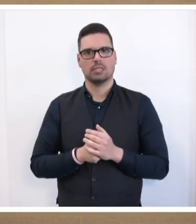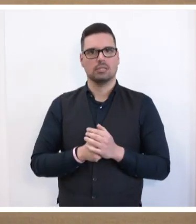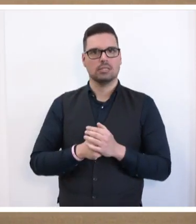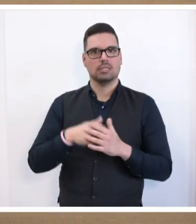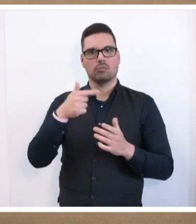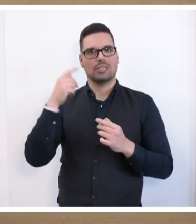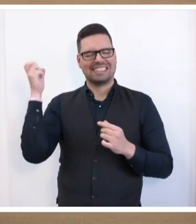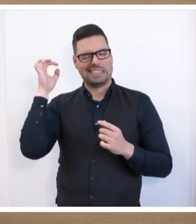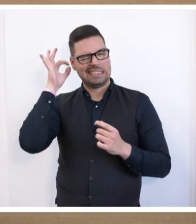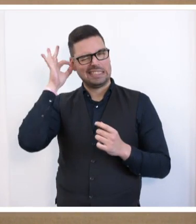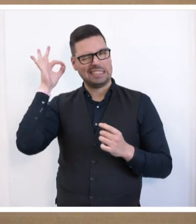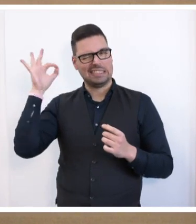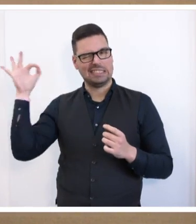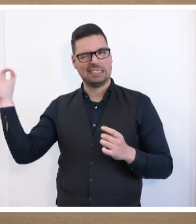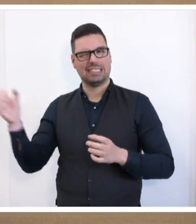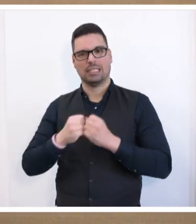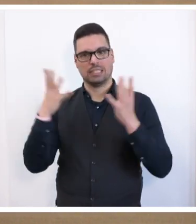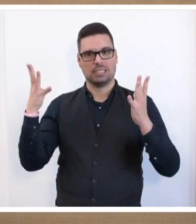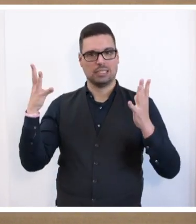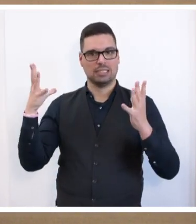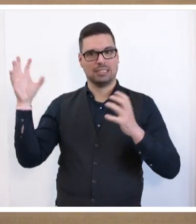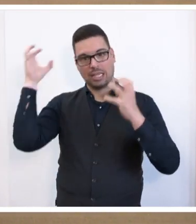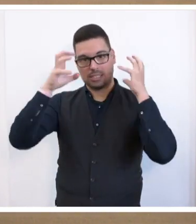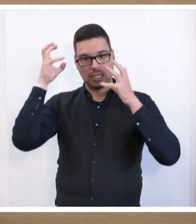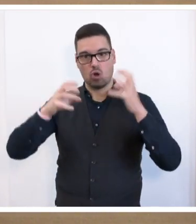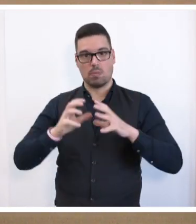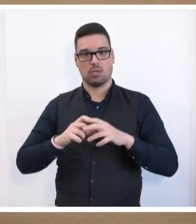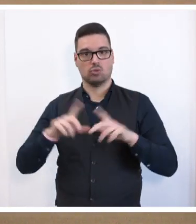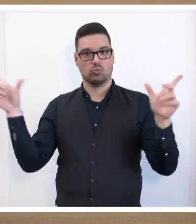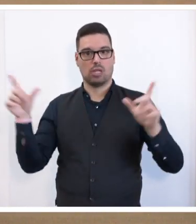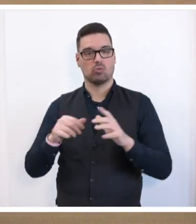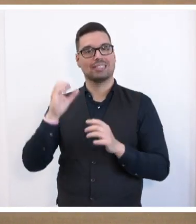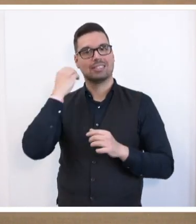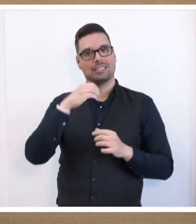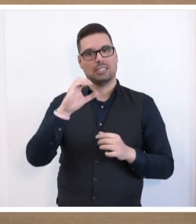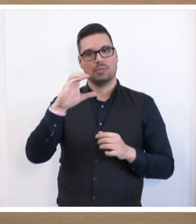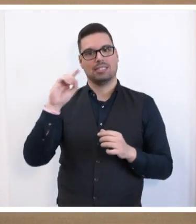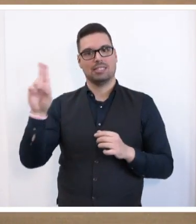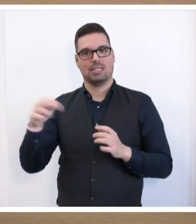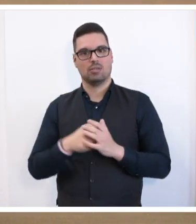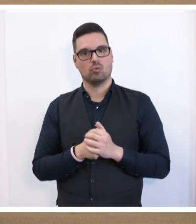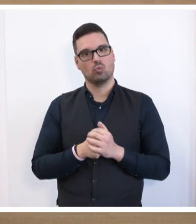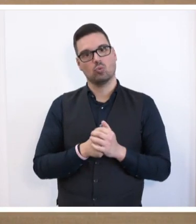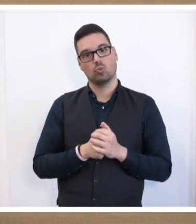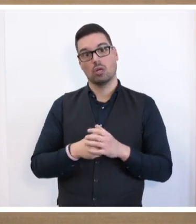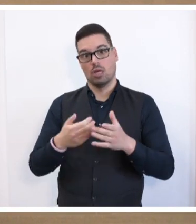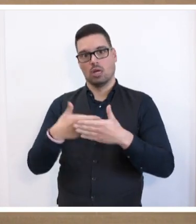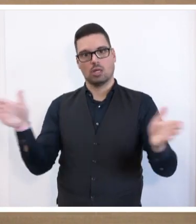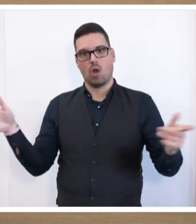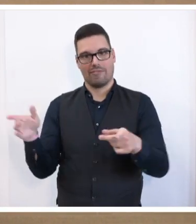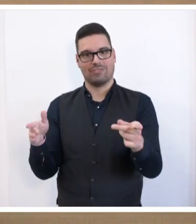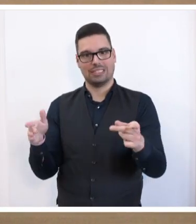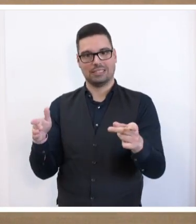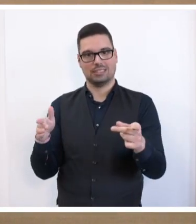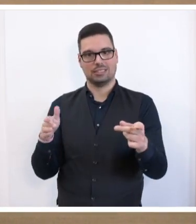Tinnitus nach dem Knalltrauma, dass wir schaffen das einfach noch zu laut. Liebe CDU, Sie haben die Schleusen geöffnet und haben Sie